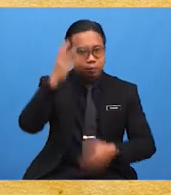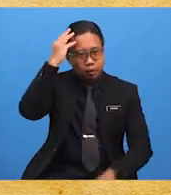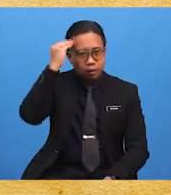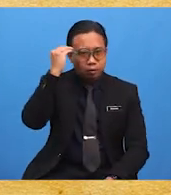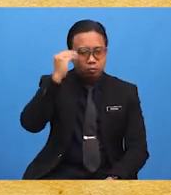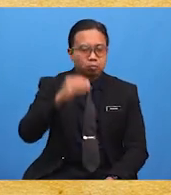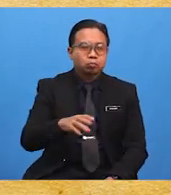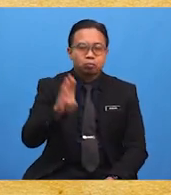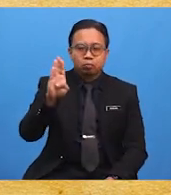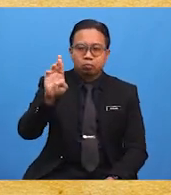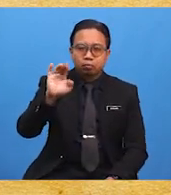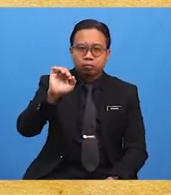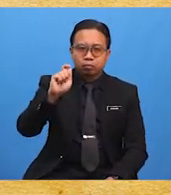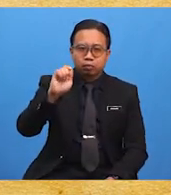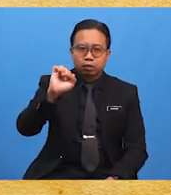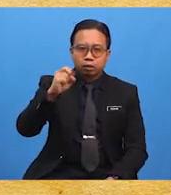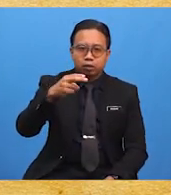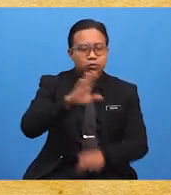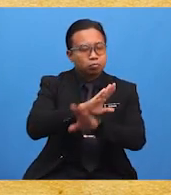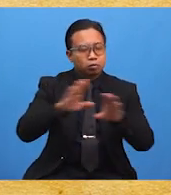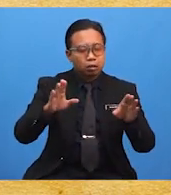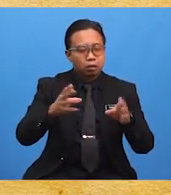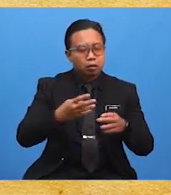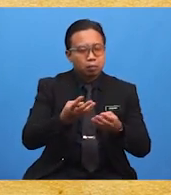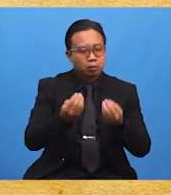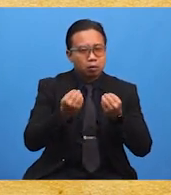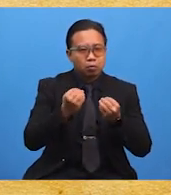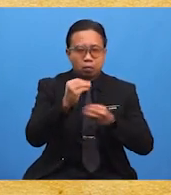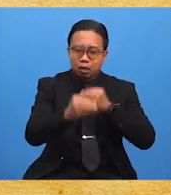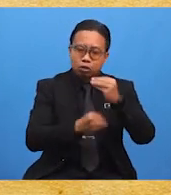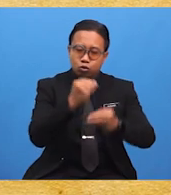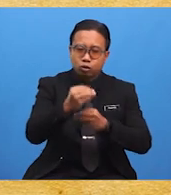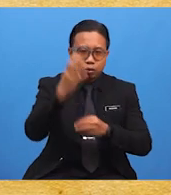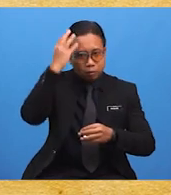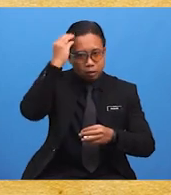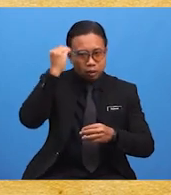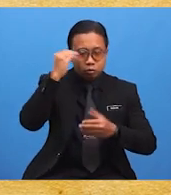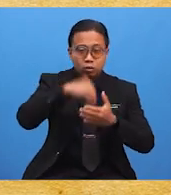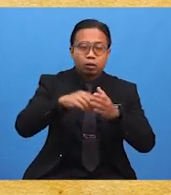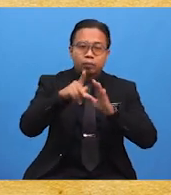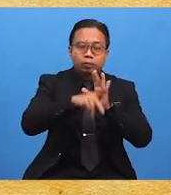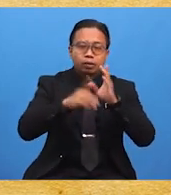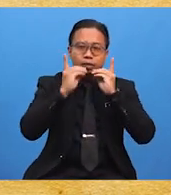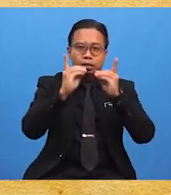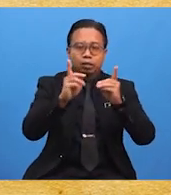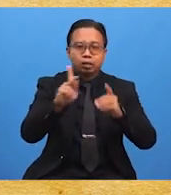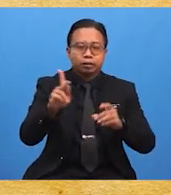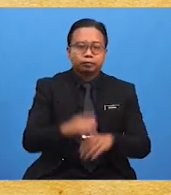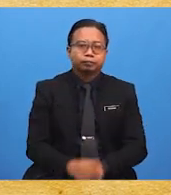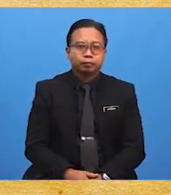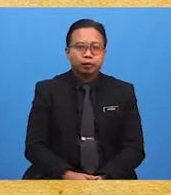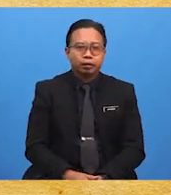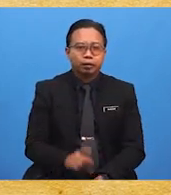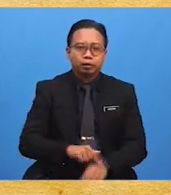berminat untuk memajukan orang Melayu dalam pendidikan. Pendidikan di sekolah